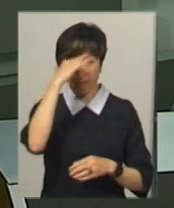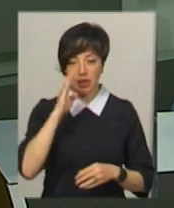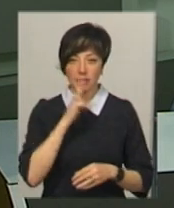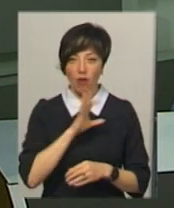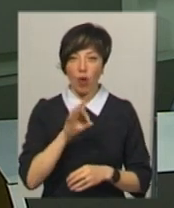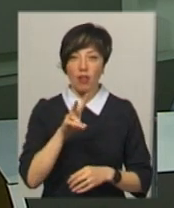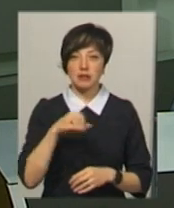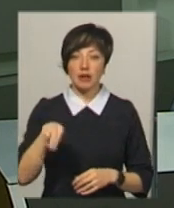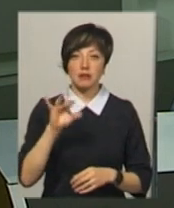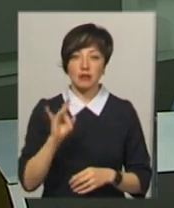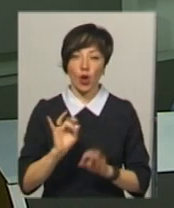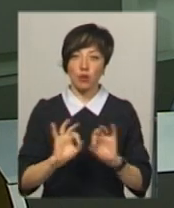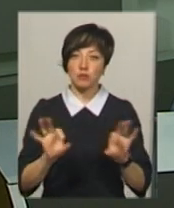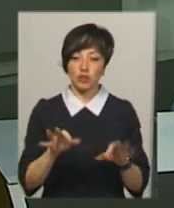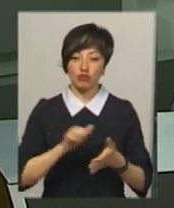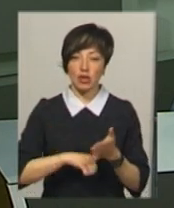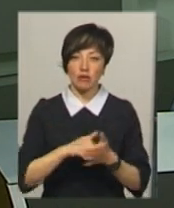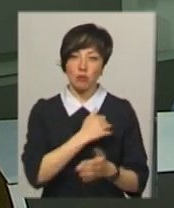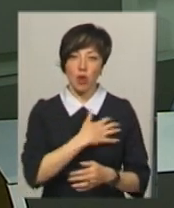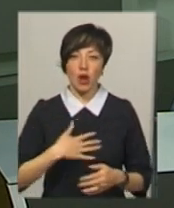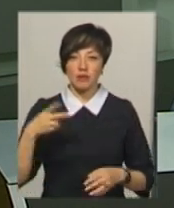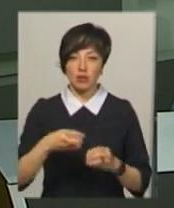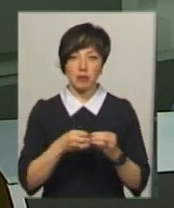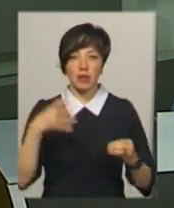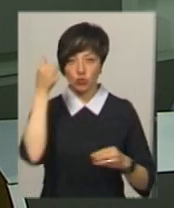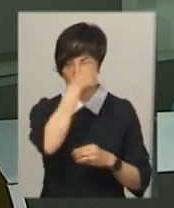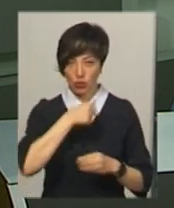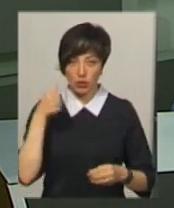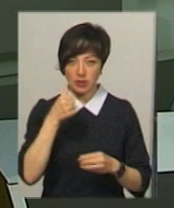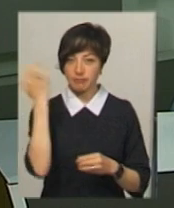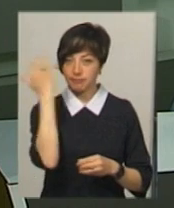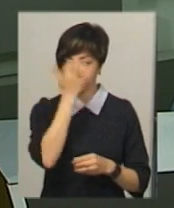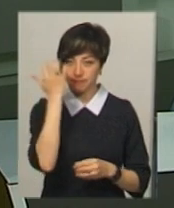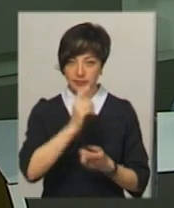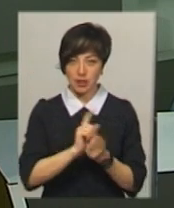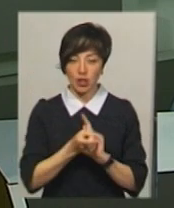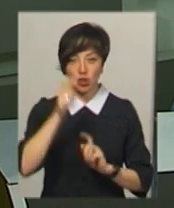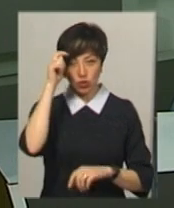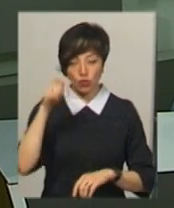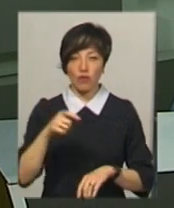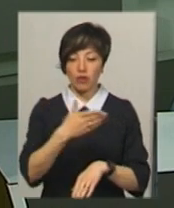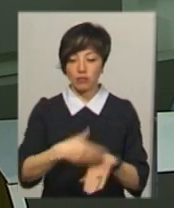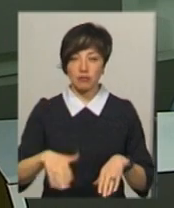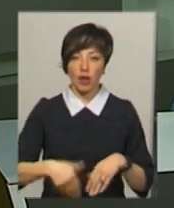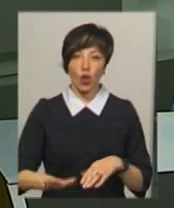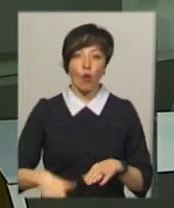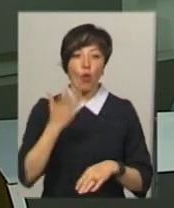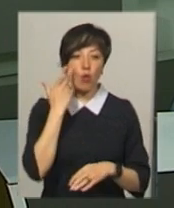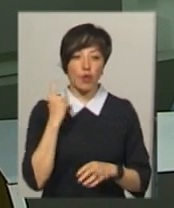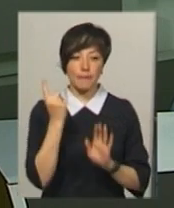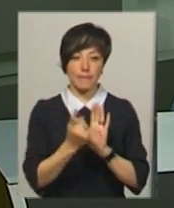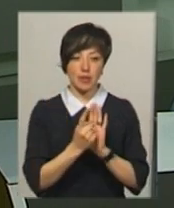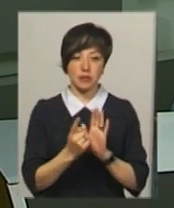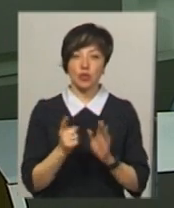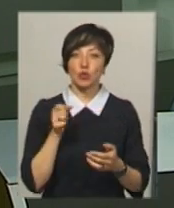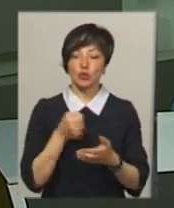Олександр Дармарос розповідає, через поранення в 2015 році став незрячим. Чоловіка ампутували ногу. Коли підійшли до свого